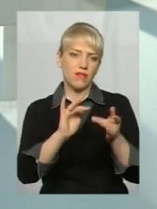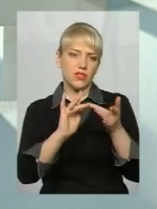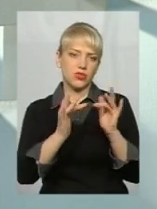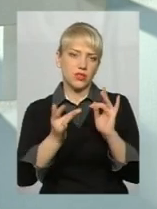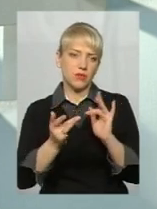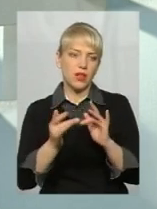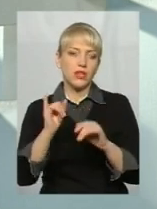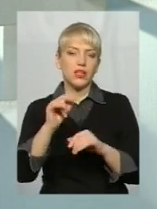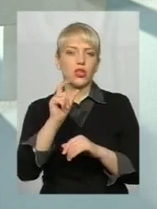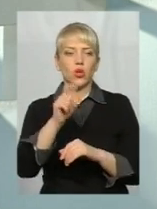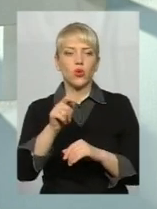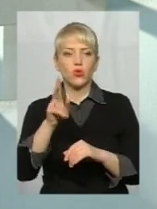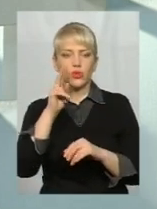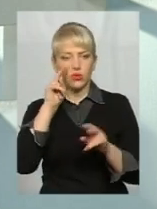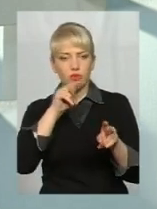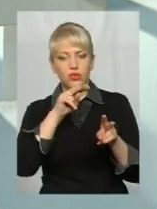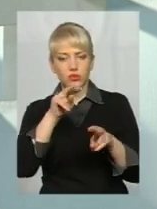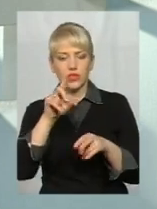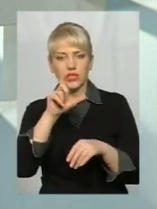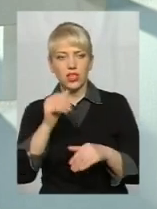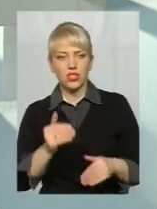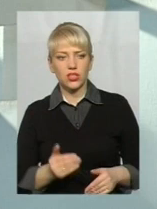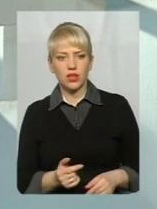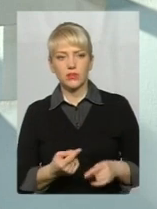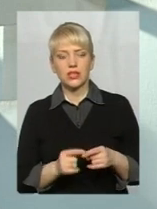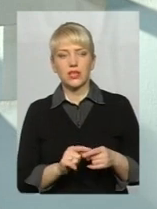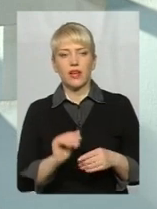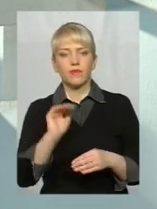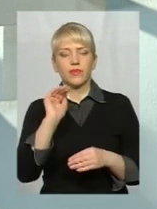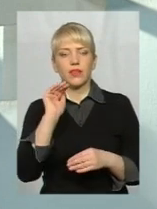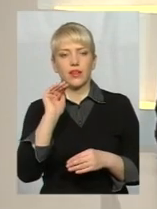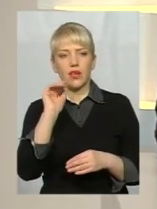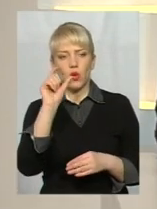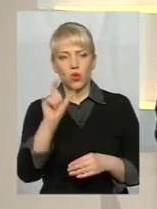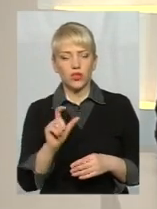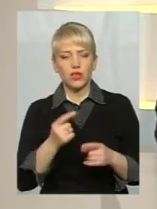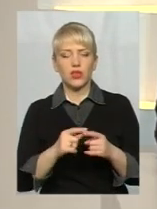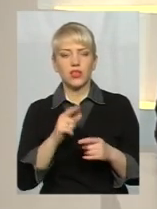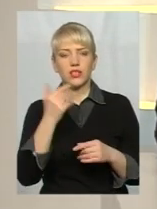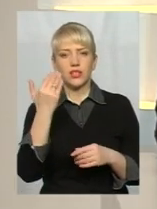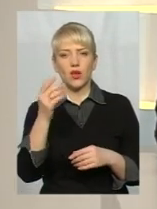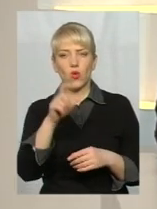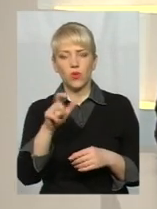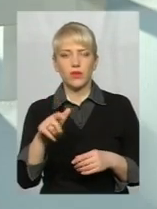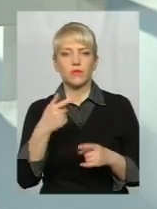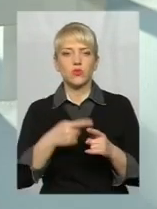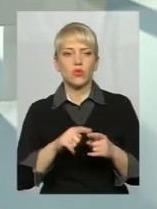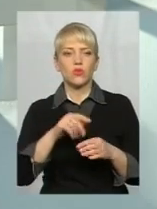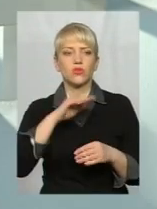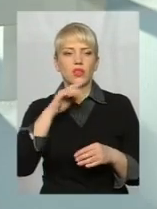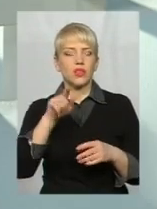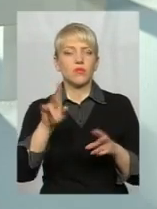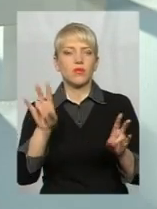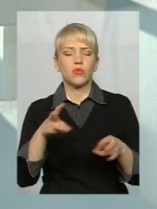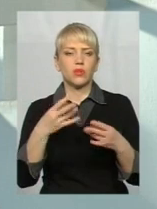І от люди, які слідкують за життям цієї людини, їм цього теж стає достатньо, їм вже не потрібна творчість чи